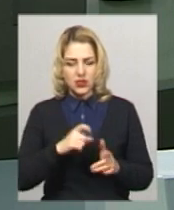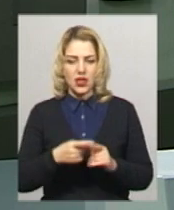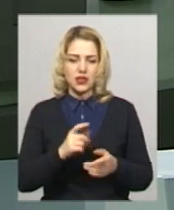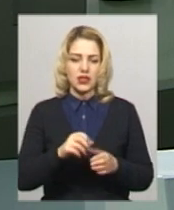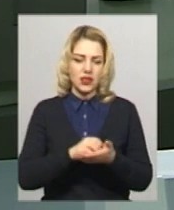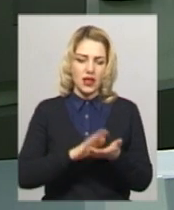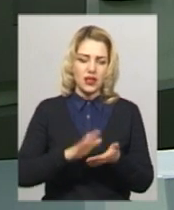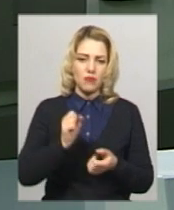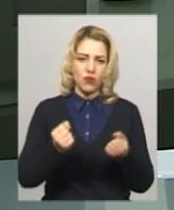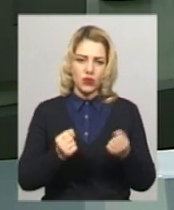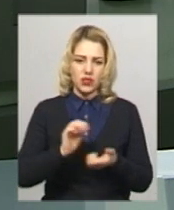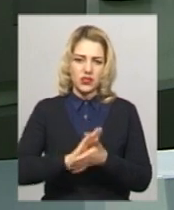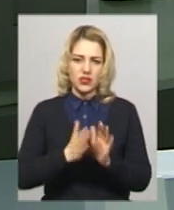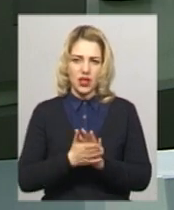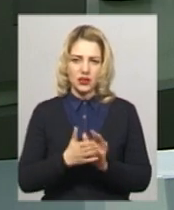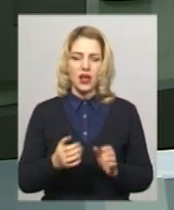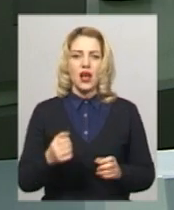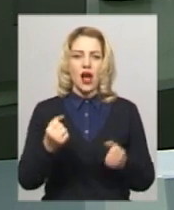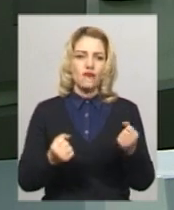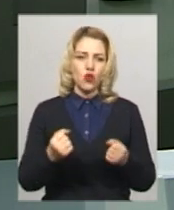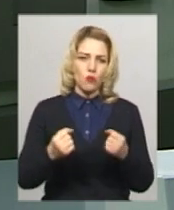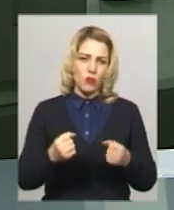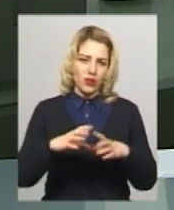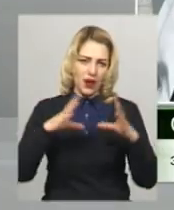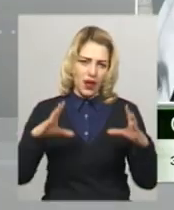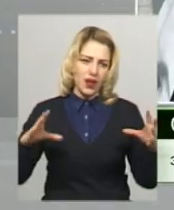стан автомобіля та залишити відгук про поїздку.